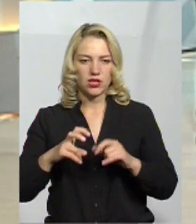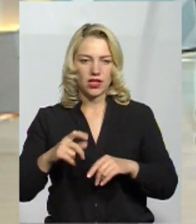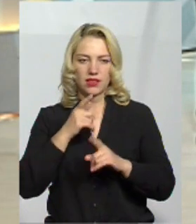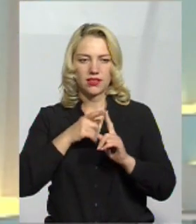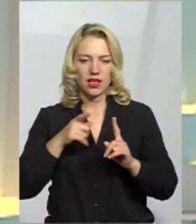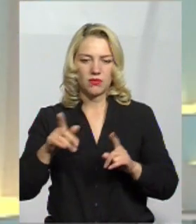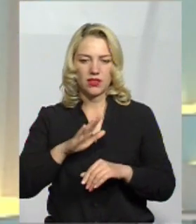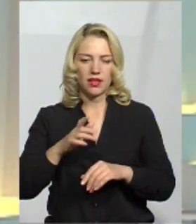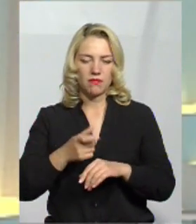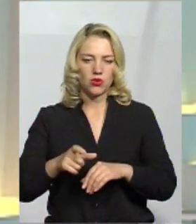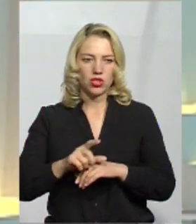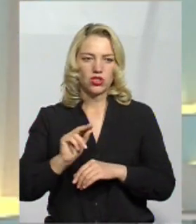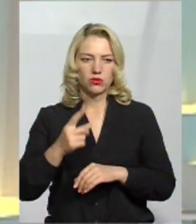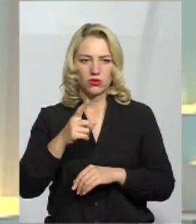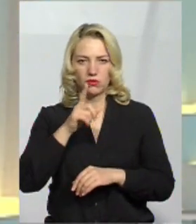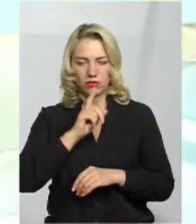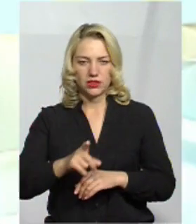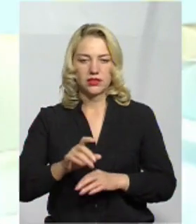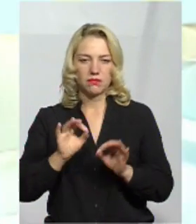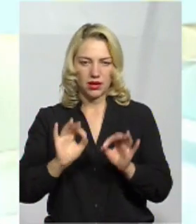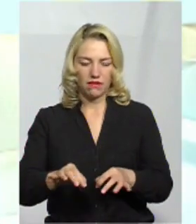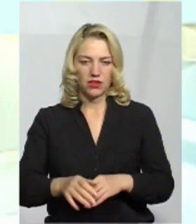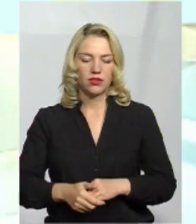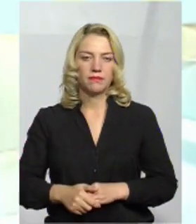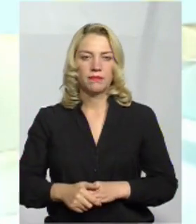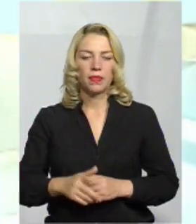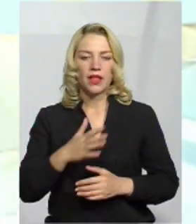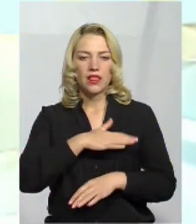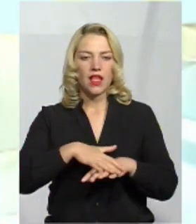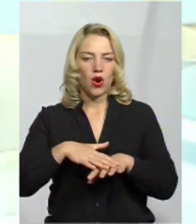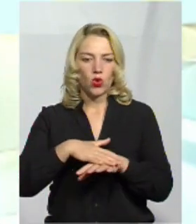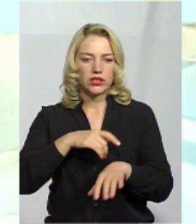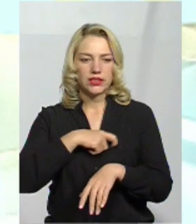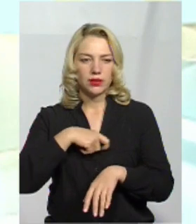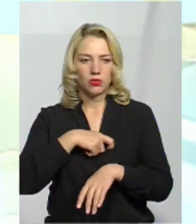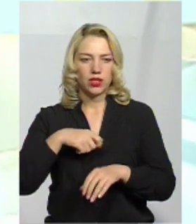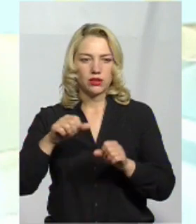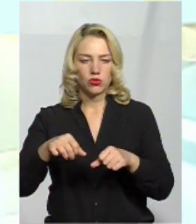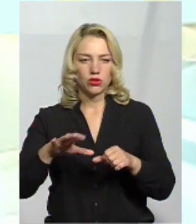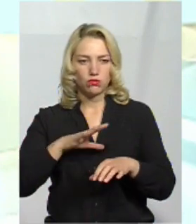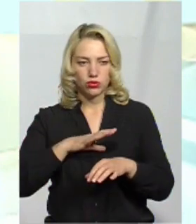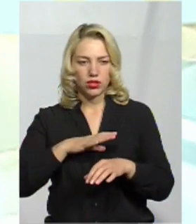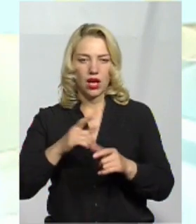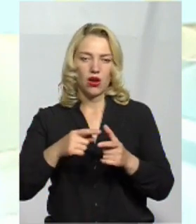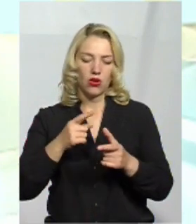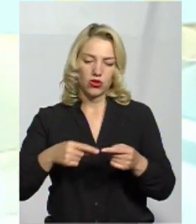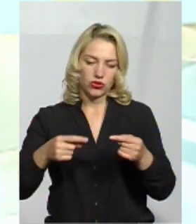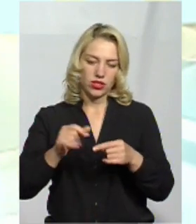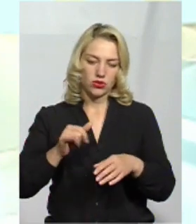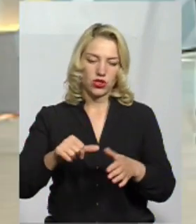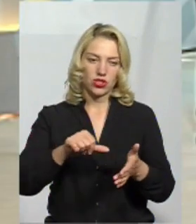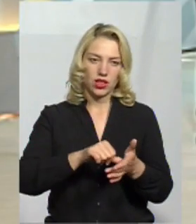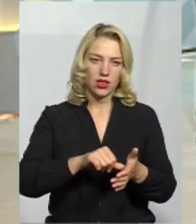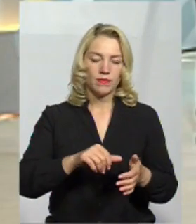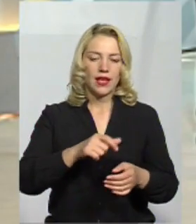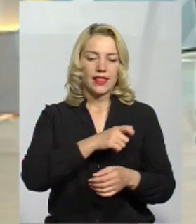довше одного місяця. Народний депутат може бути одночасно членом